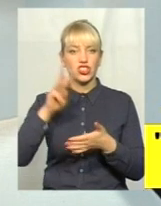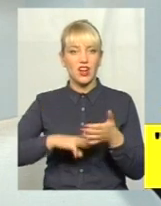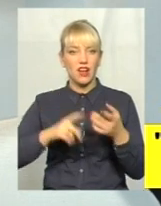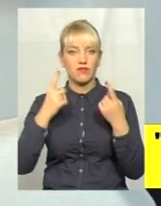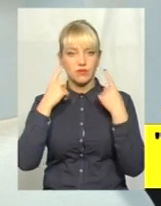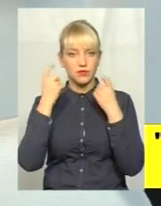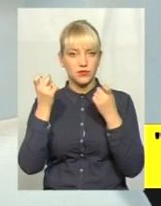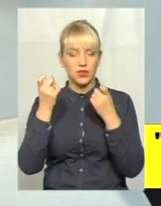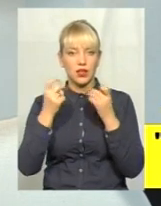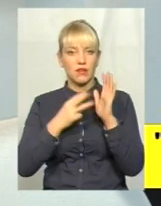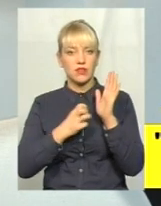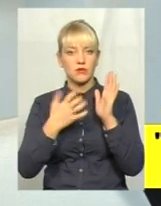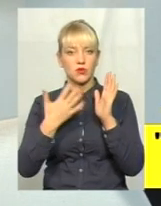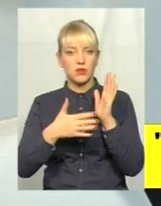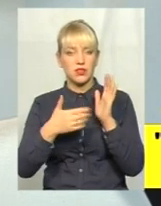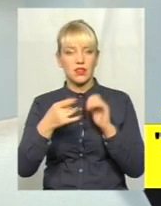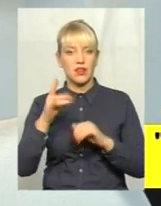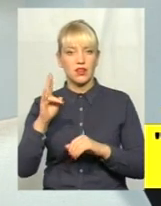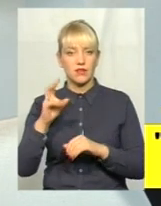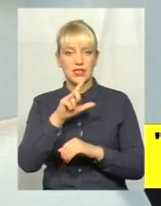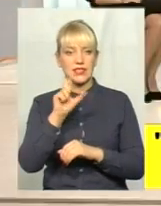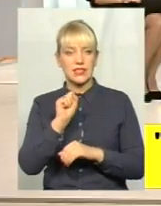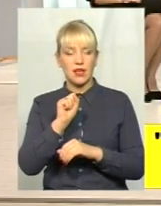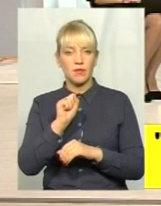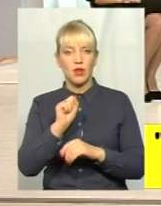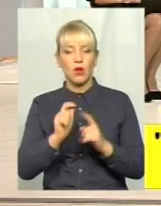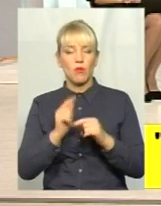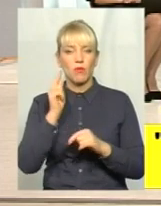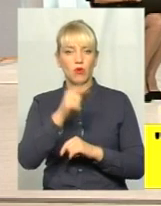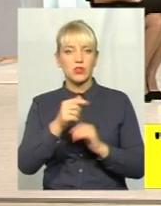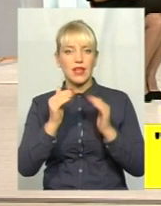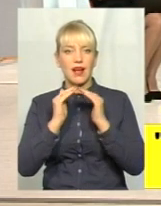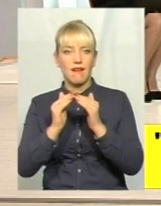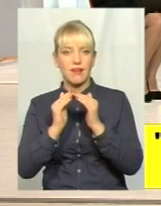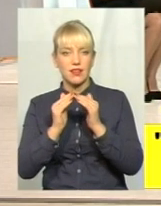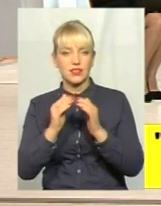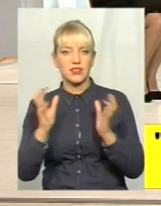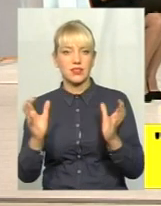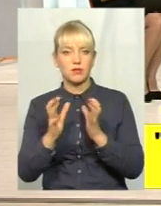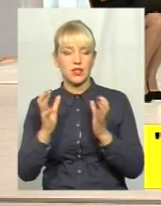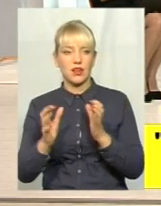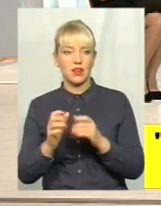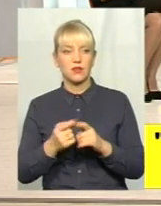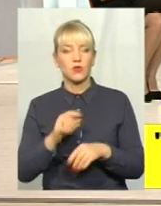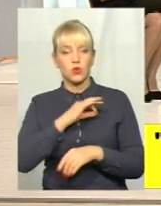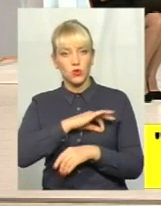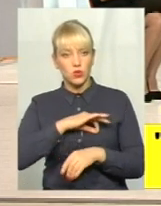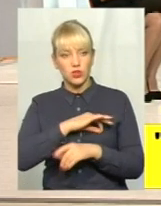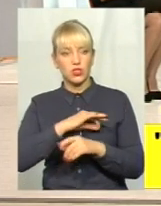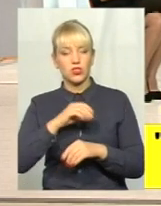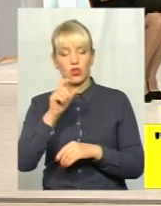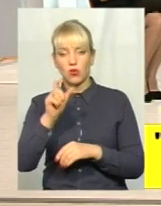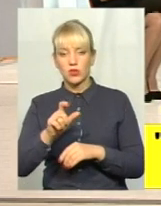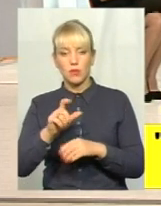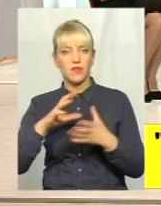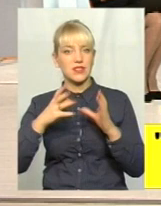сьогоднішній день 850 гривень за позагаражне зберігання. би мовити. Тобто юридичні особи взагалі